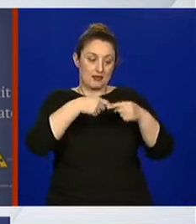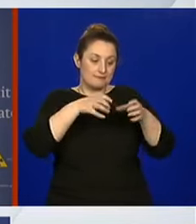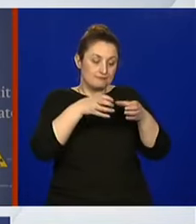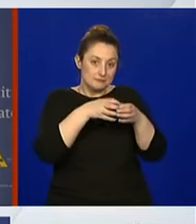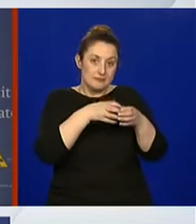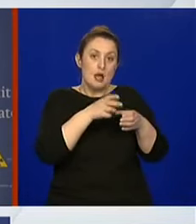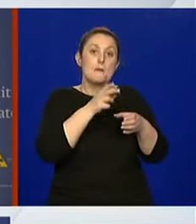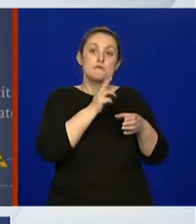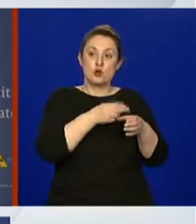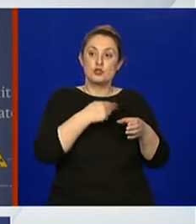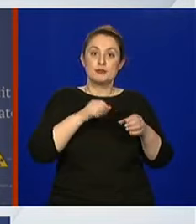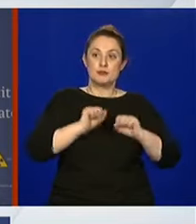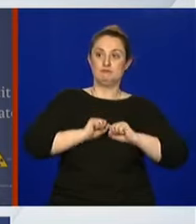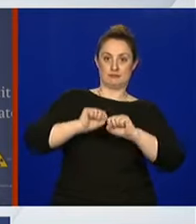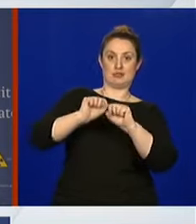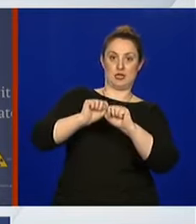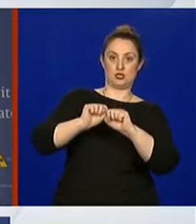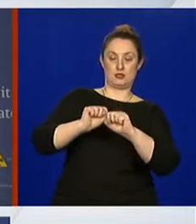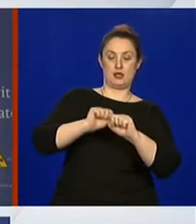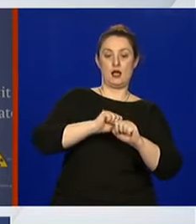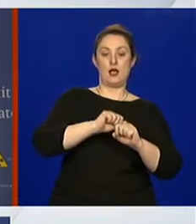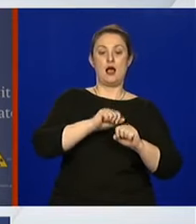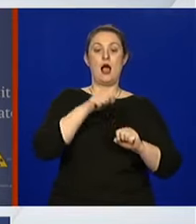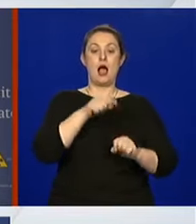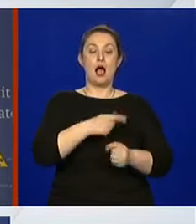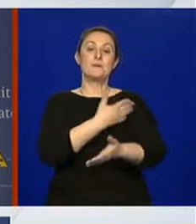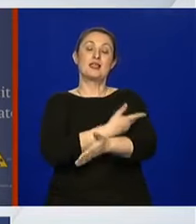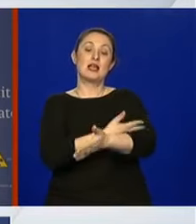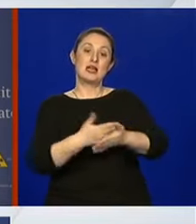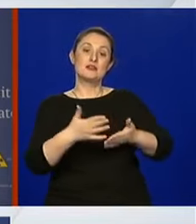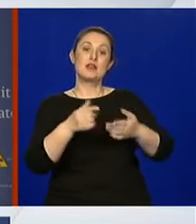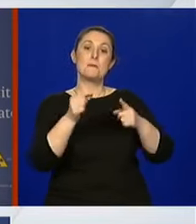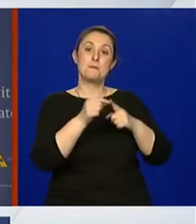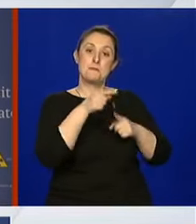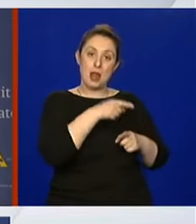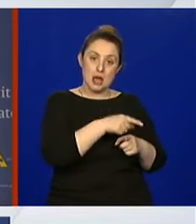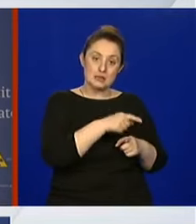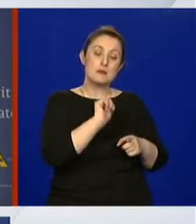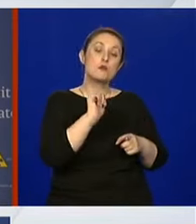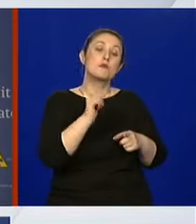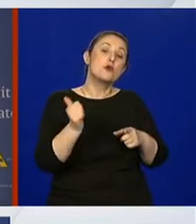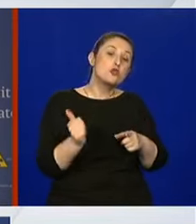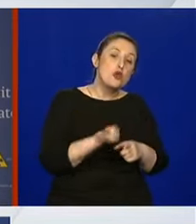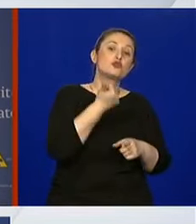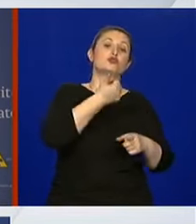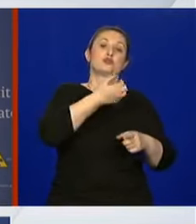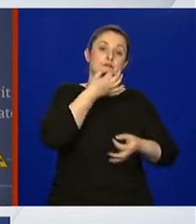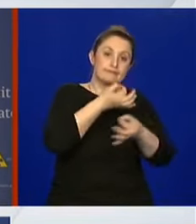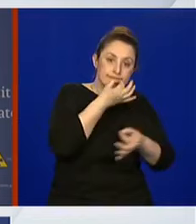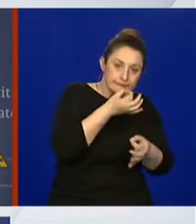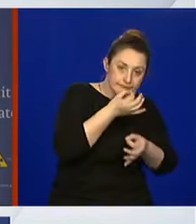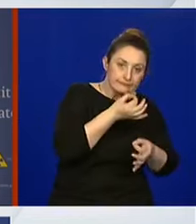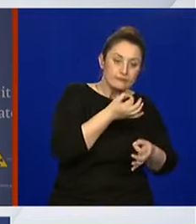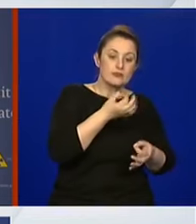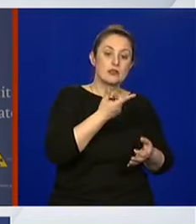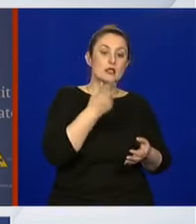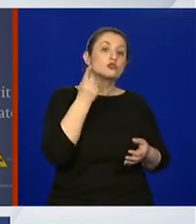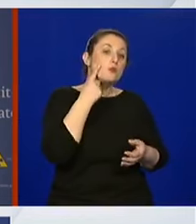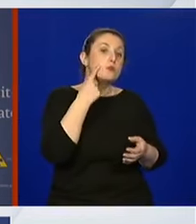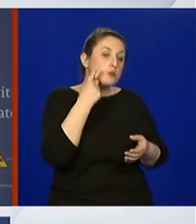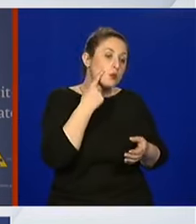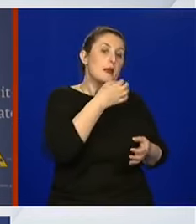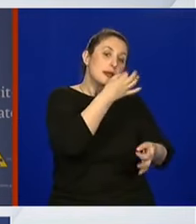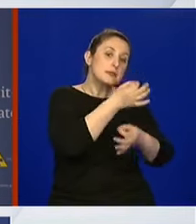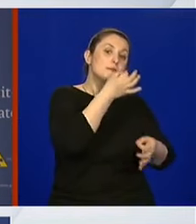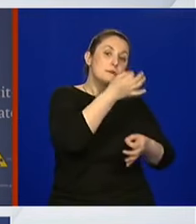neutralizirajuća. Dakle, ta plazma bi dodatno trebala onda biti ispitana u nekim pokusima, bar im